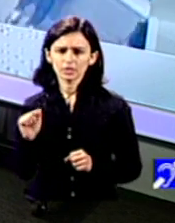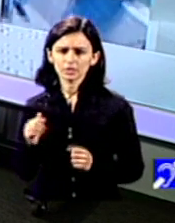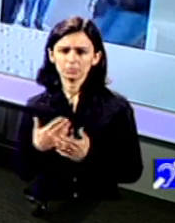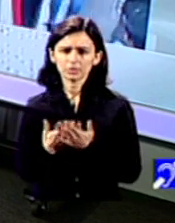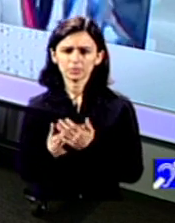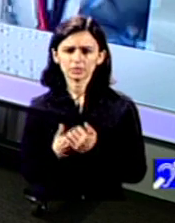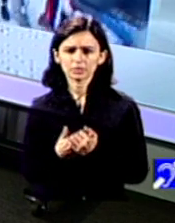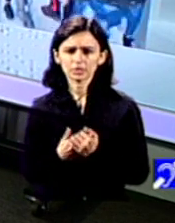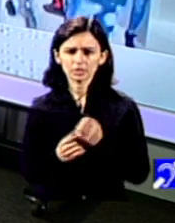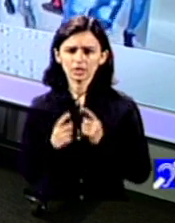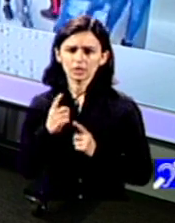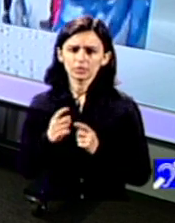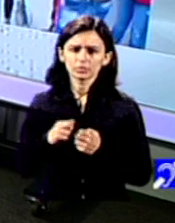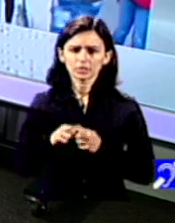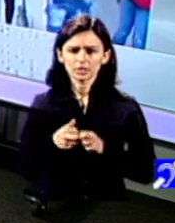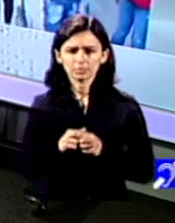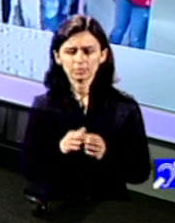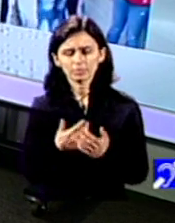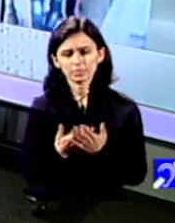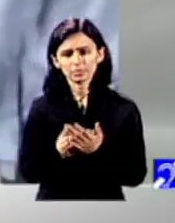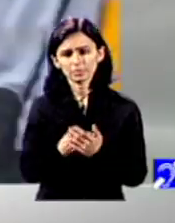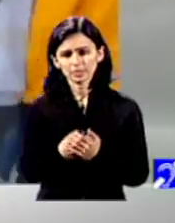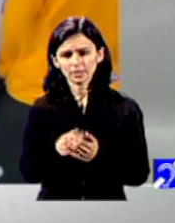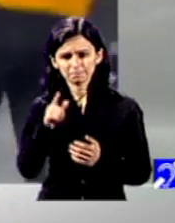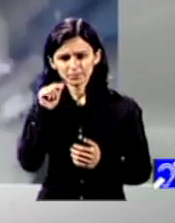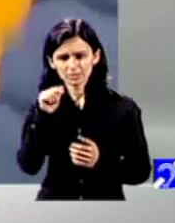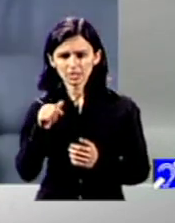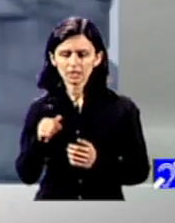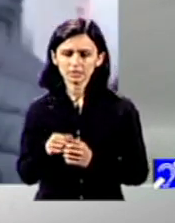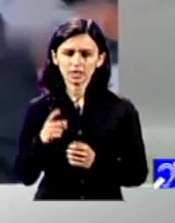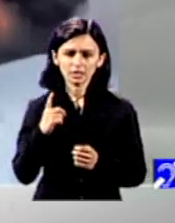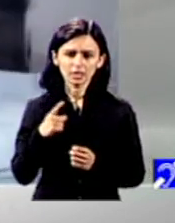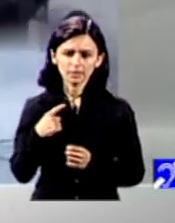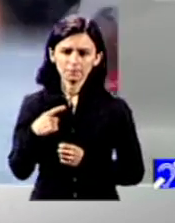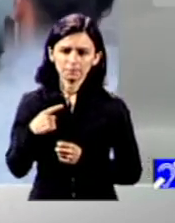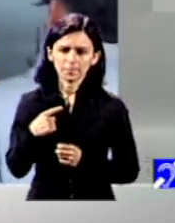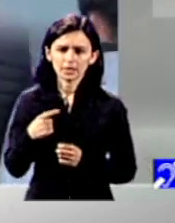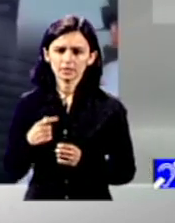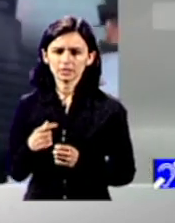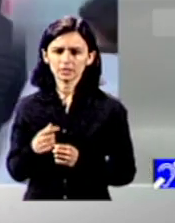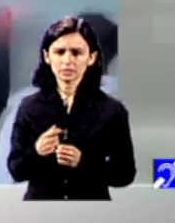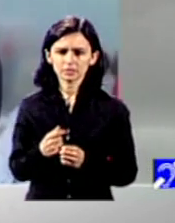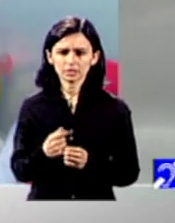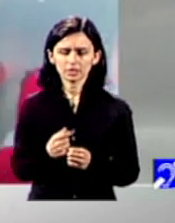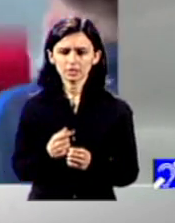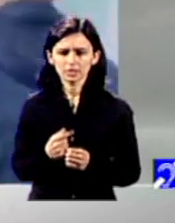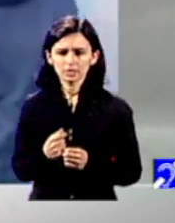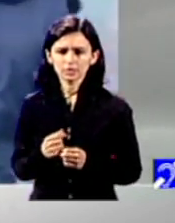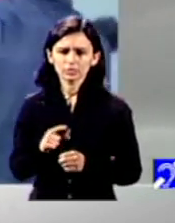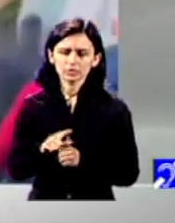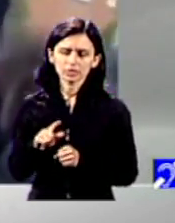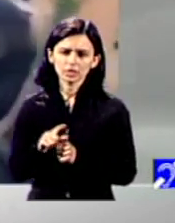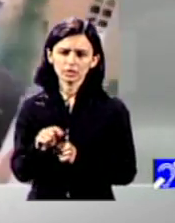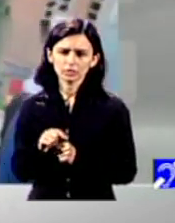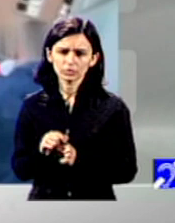nereguli psihice ale lor probabil să se distreze dar este un simptom mi se pare mie acest lucru este un simptom al faptului că și